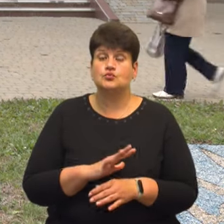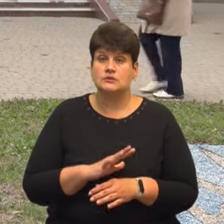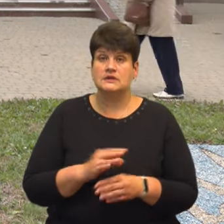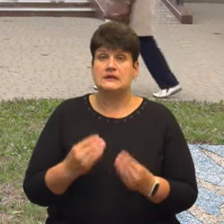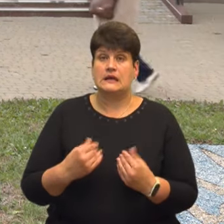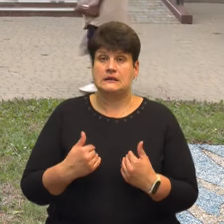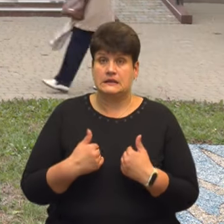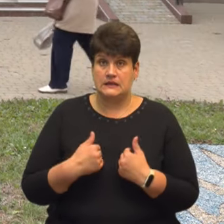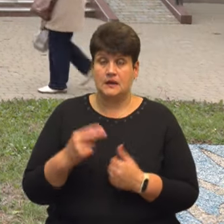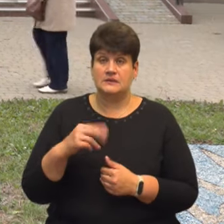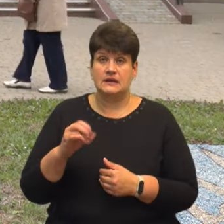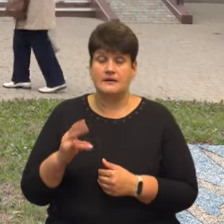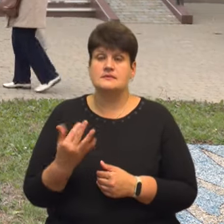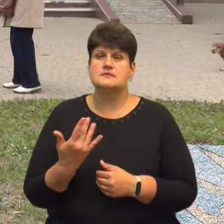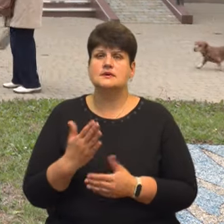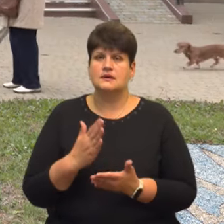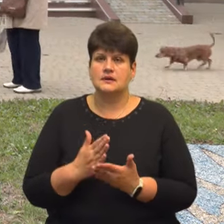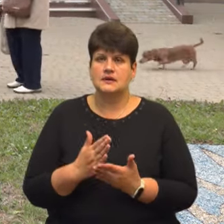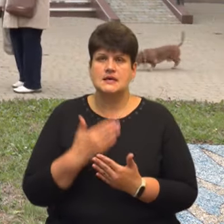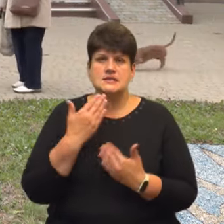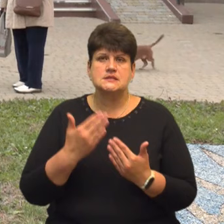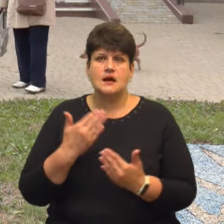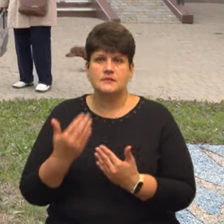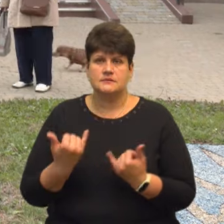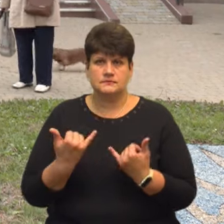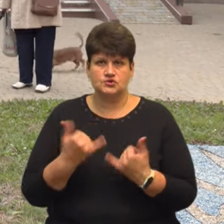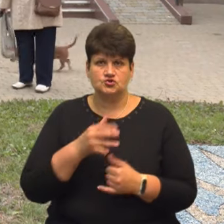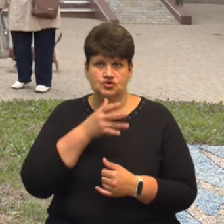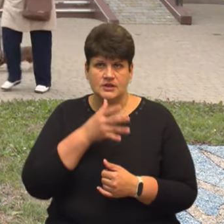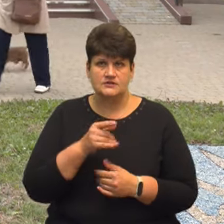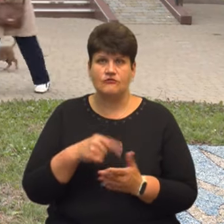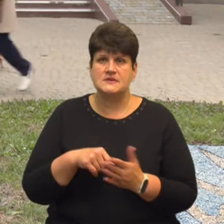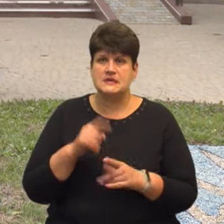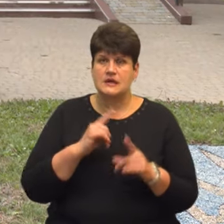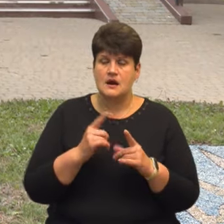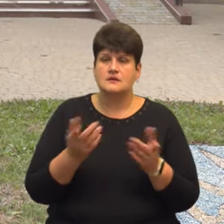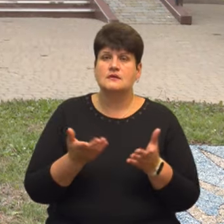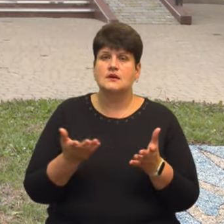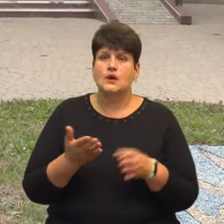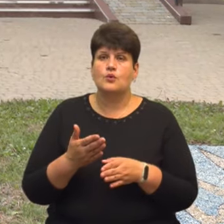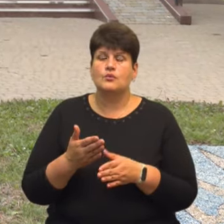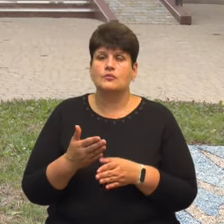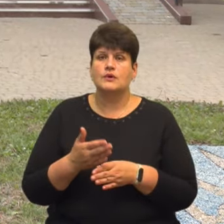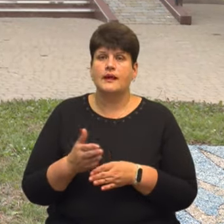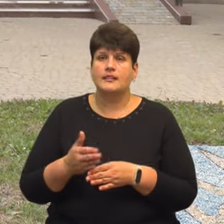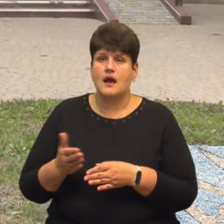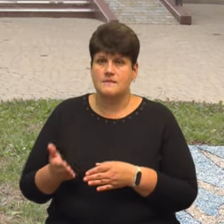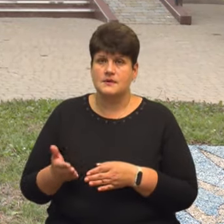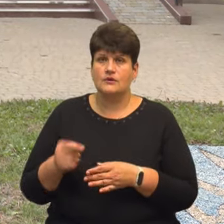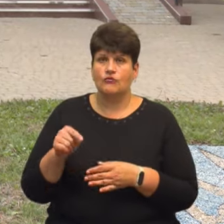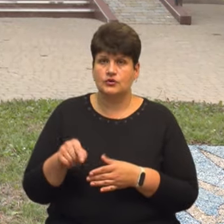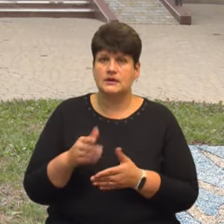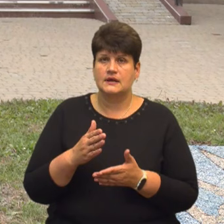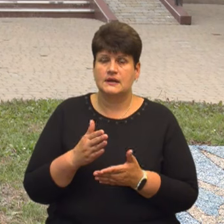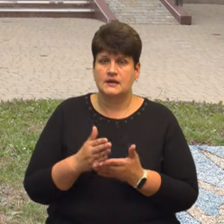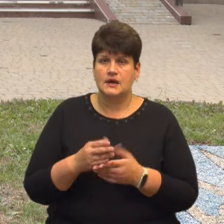дані, скільки є запитів на даний час в міській раді і на якому етапі вони на